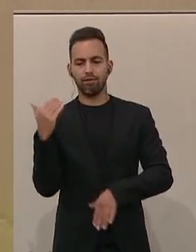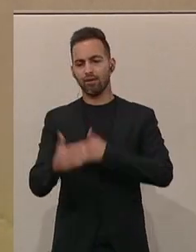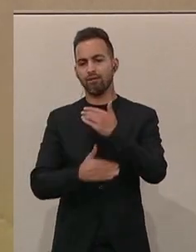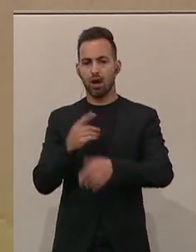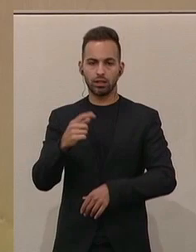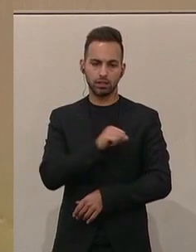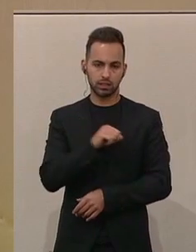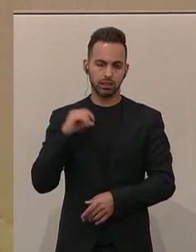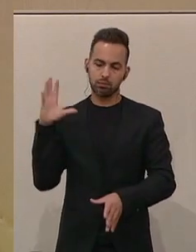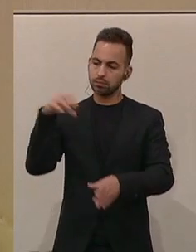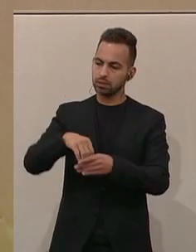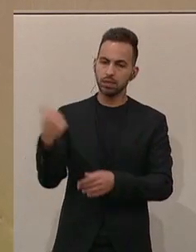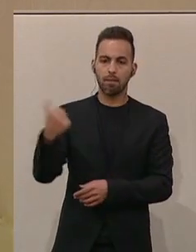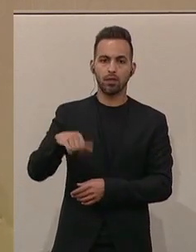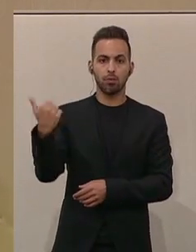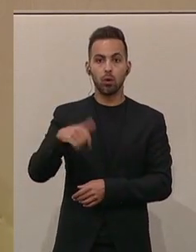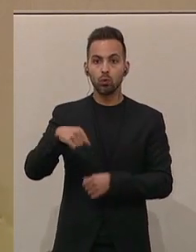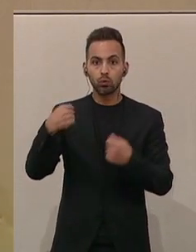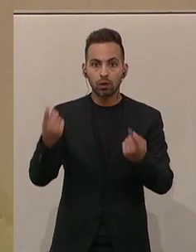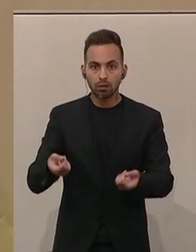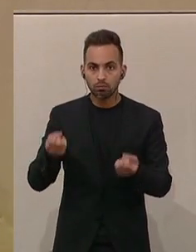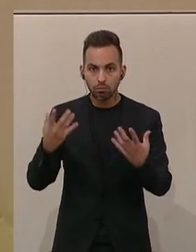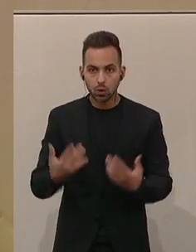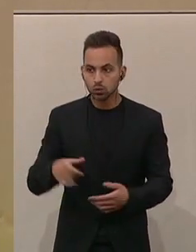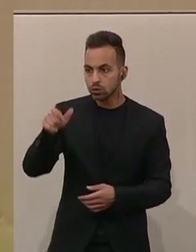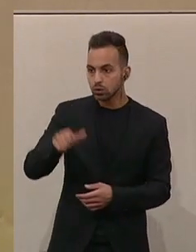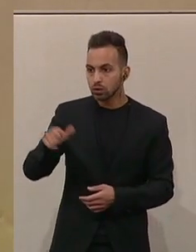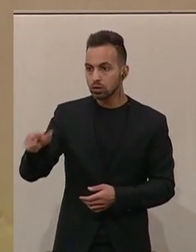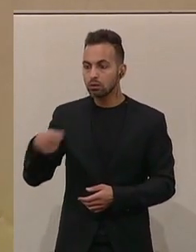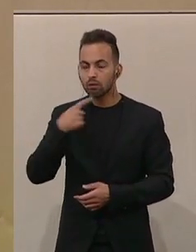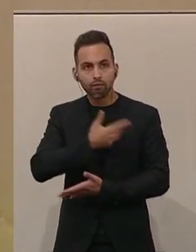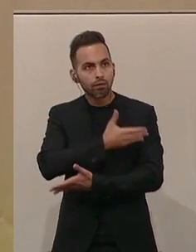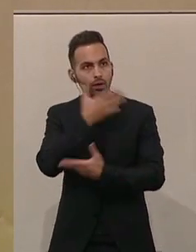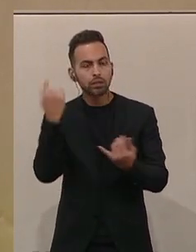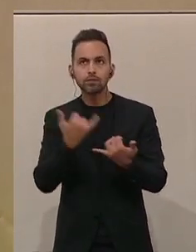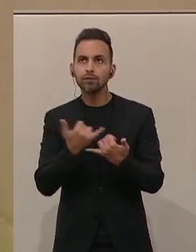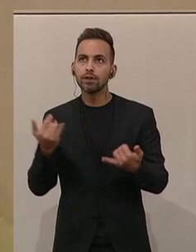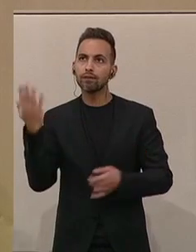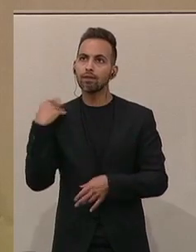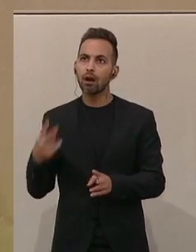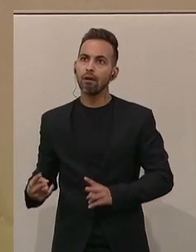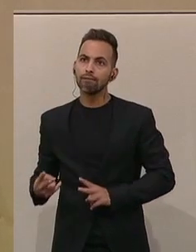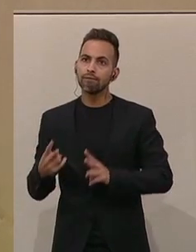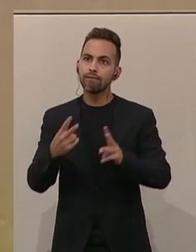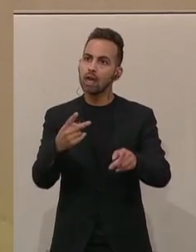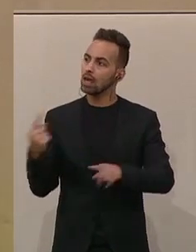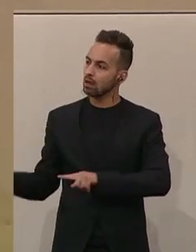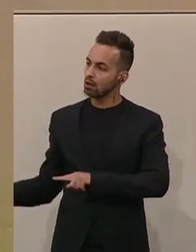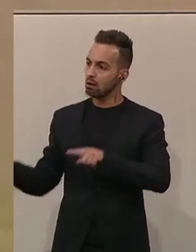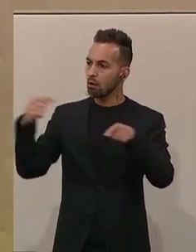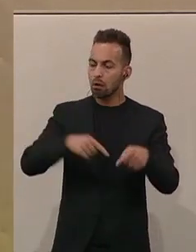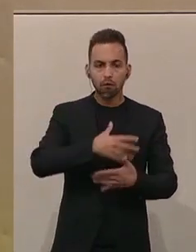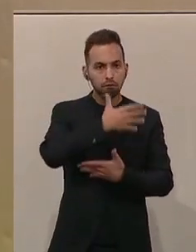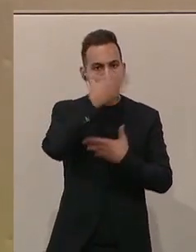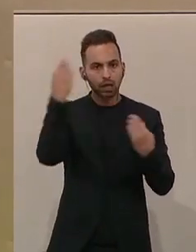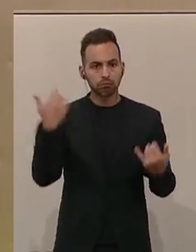ich oft anwesend, wenn Sie auf einmal vergessen haben, welche Route Sie genommen haben, woher Sie überhaupt kommen und gar nicht mehr